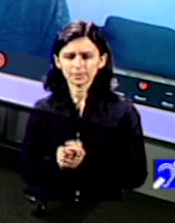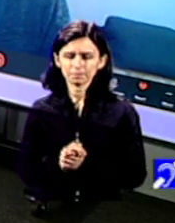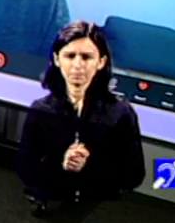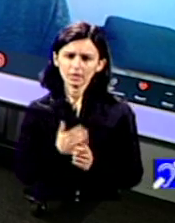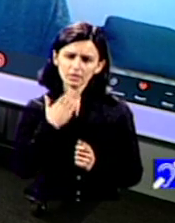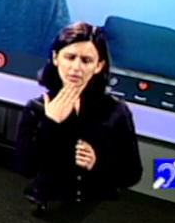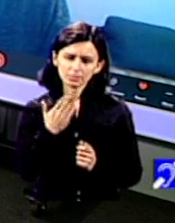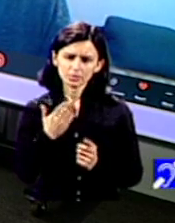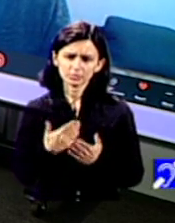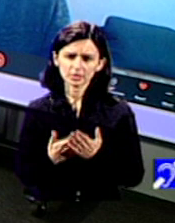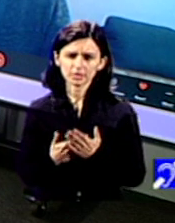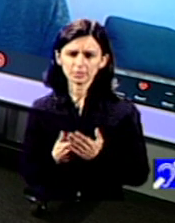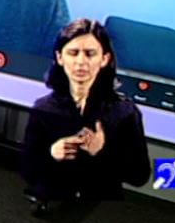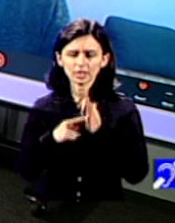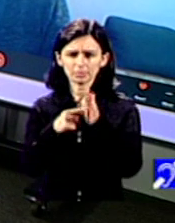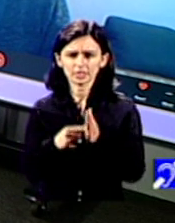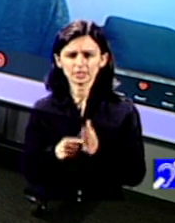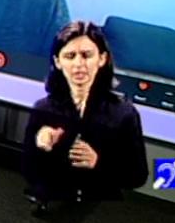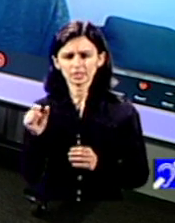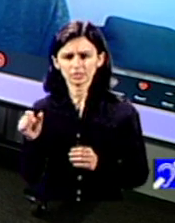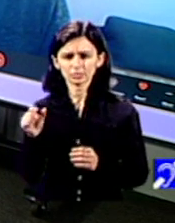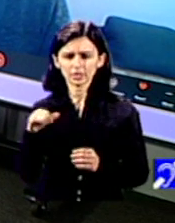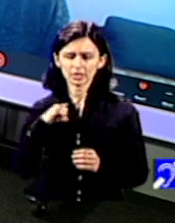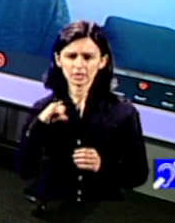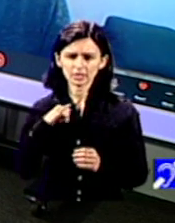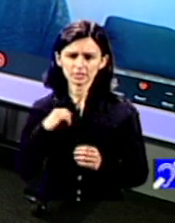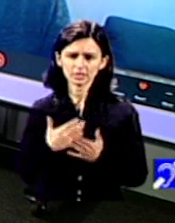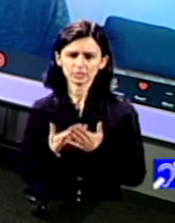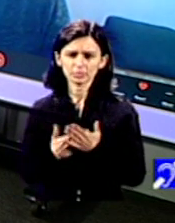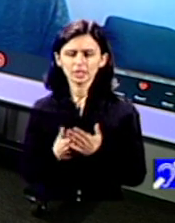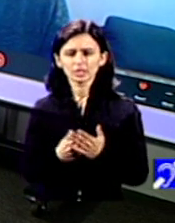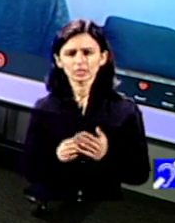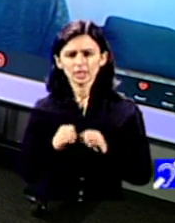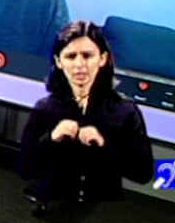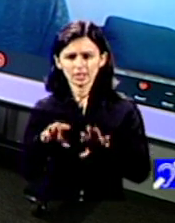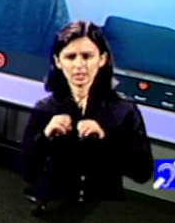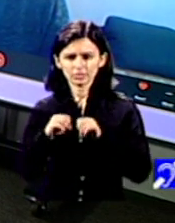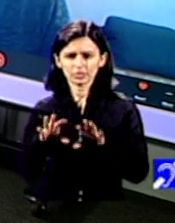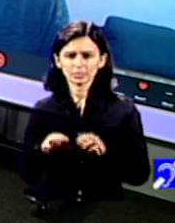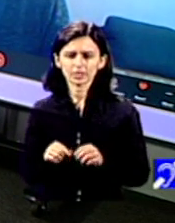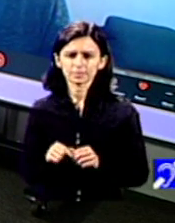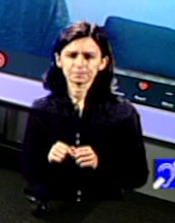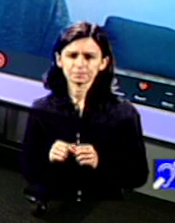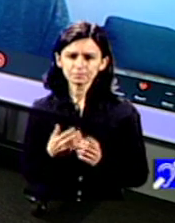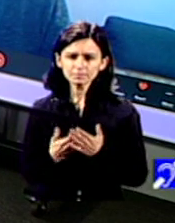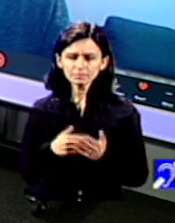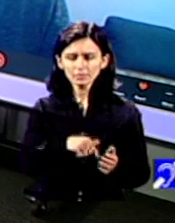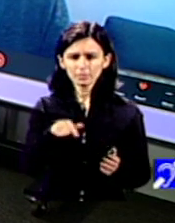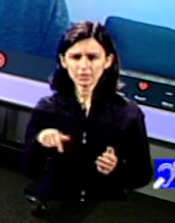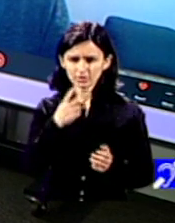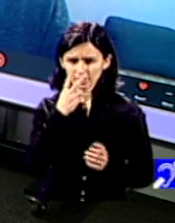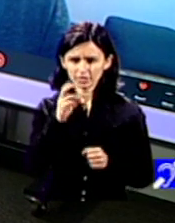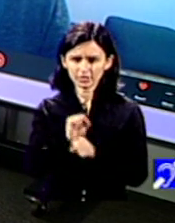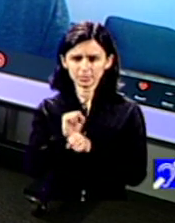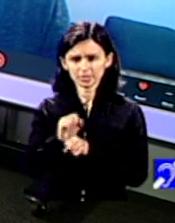mult pentru că ne-a dus și astăzi subiecte interesante și pentru că ai documentat toate aceste teme pentru noi evident ne revedem cu tine